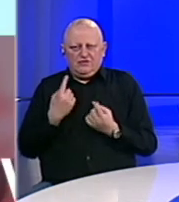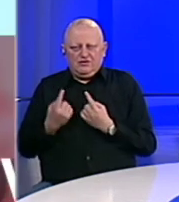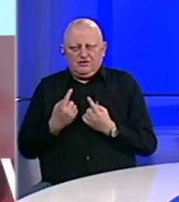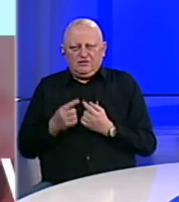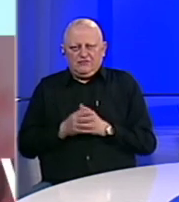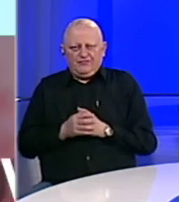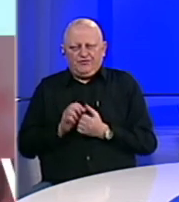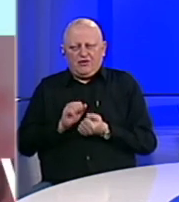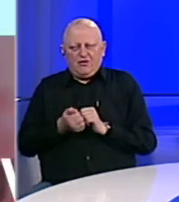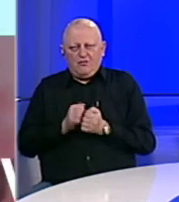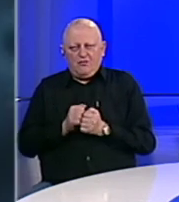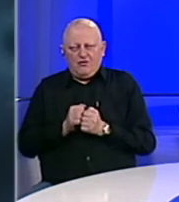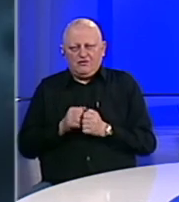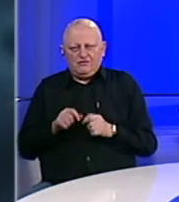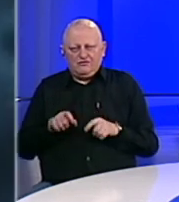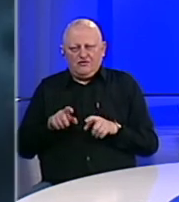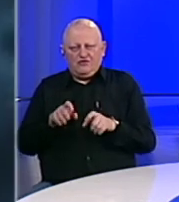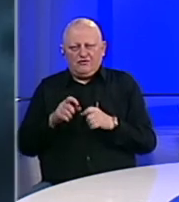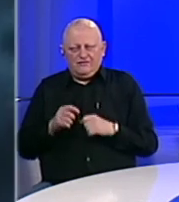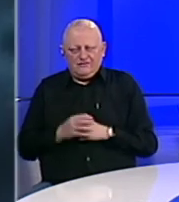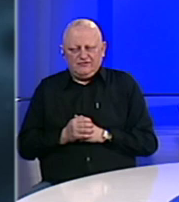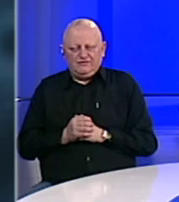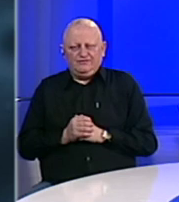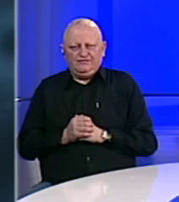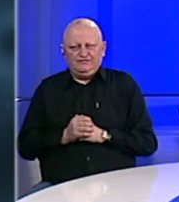bore sa koronavirusom.